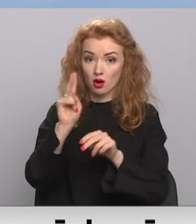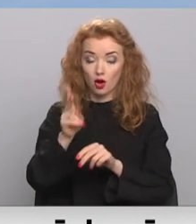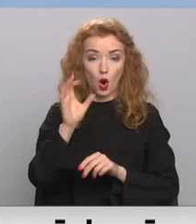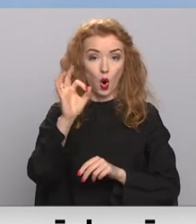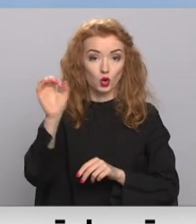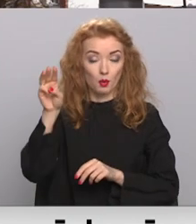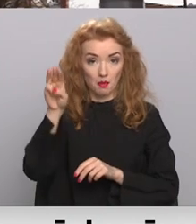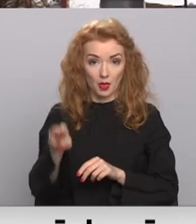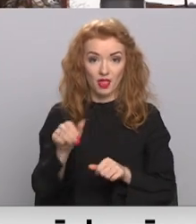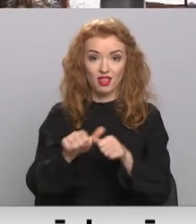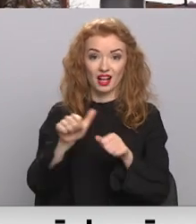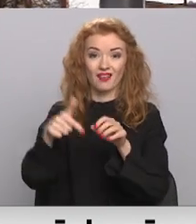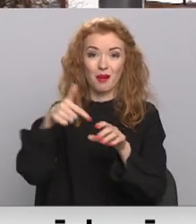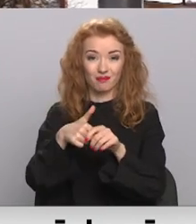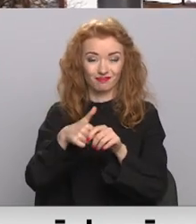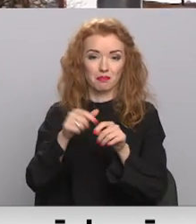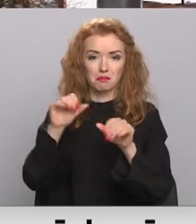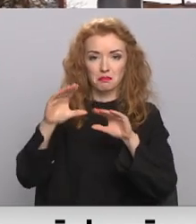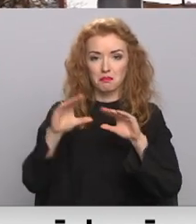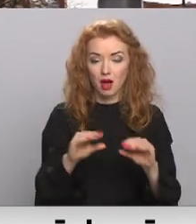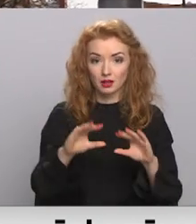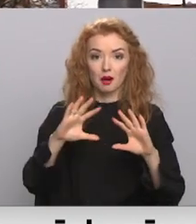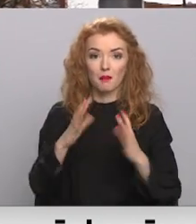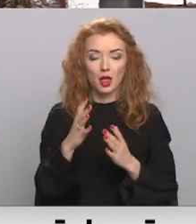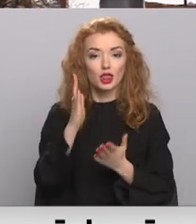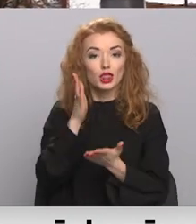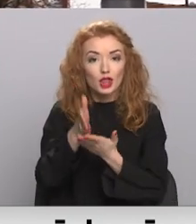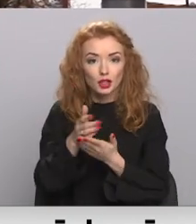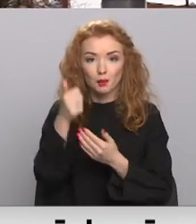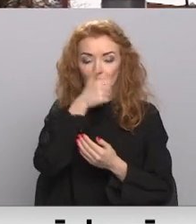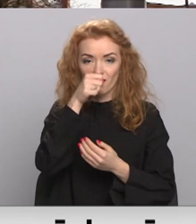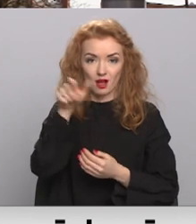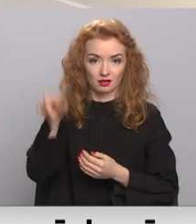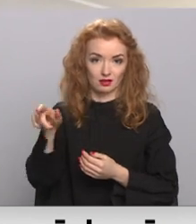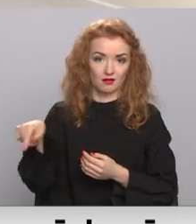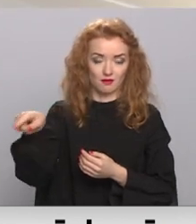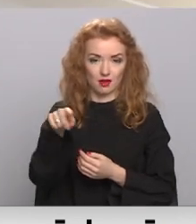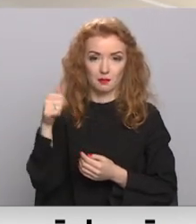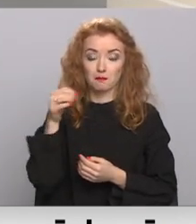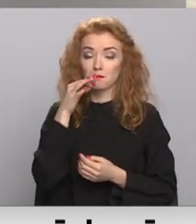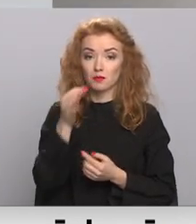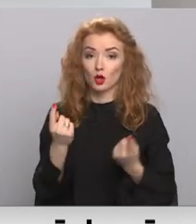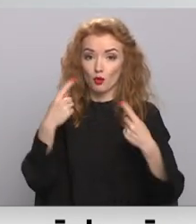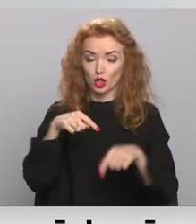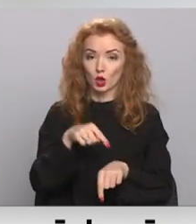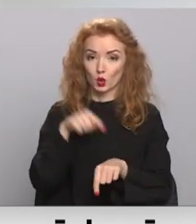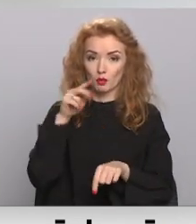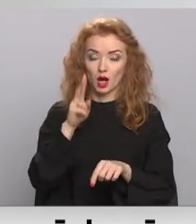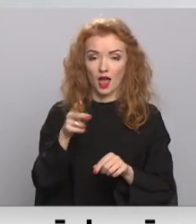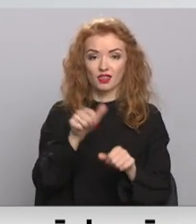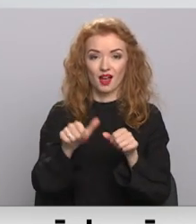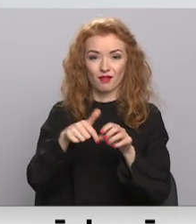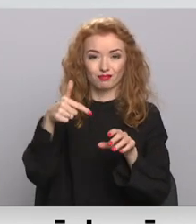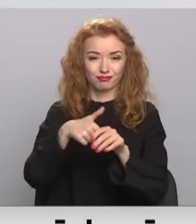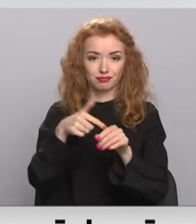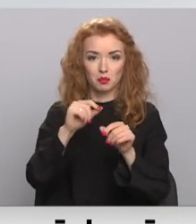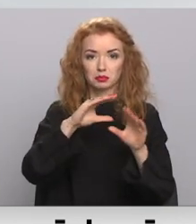degvielas patēriņš samazinājies. Tiesa, gan vairāk tieši privātpersonu vidū. Šobrīd jūtam, ka degvielas patēriņš ir